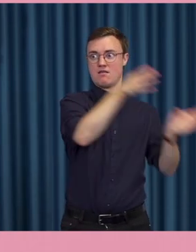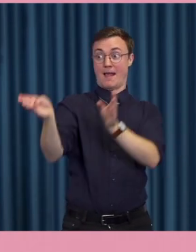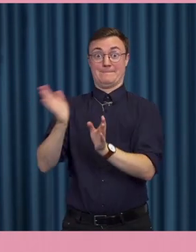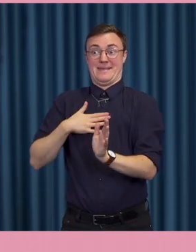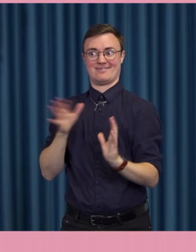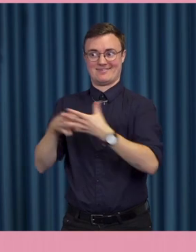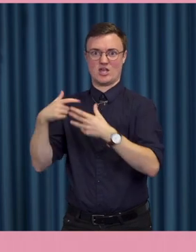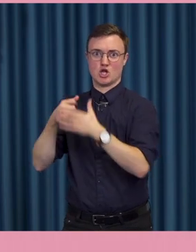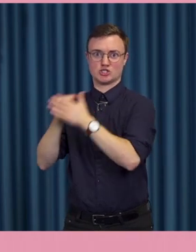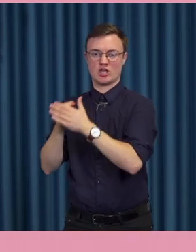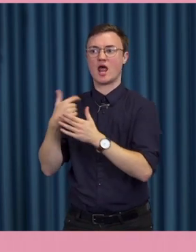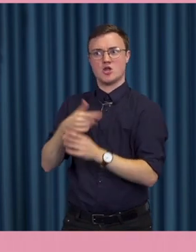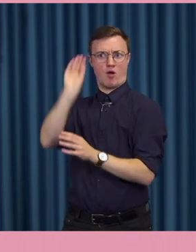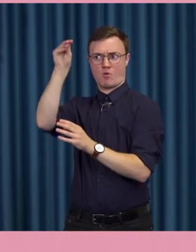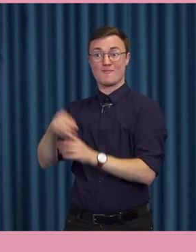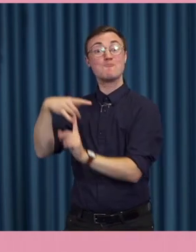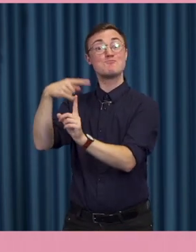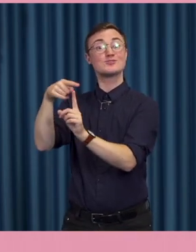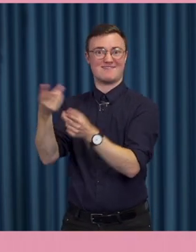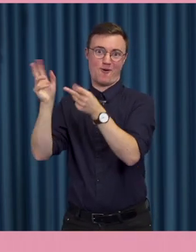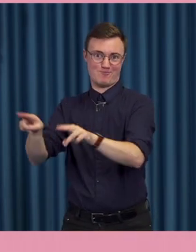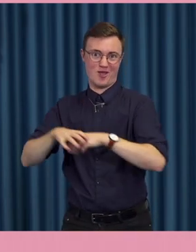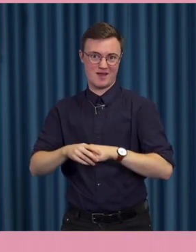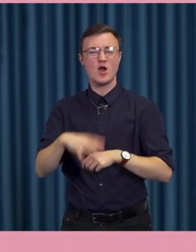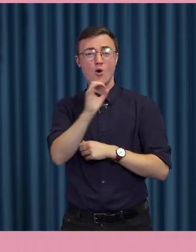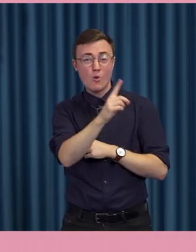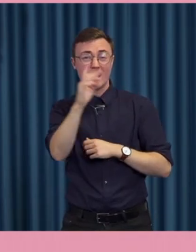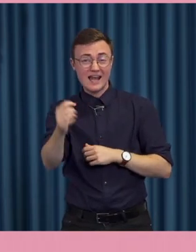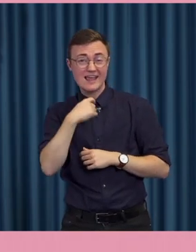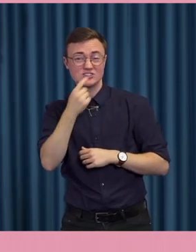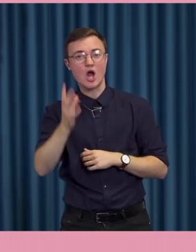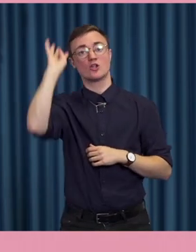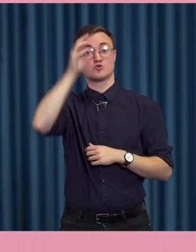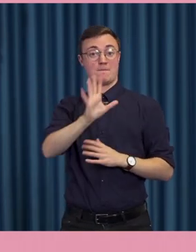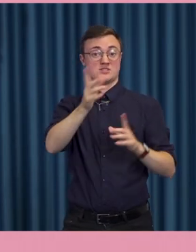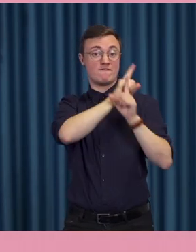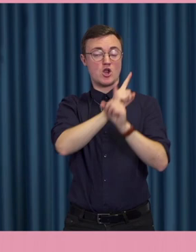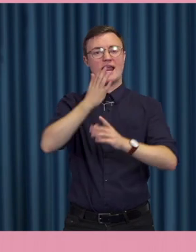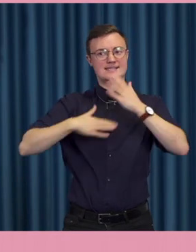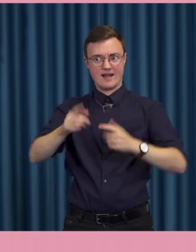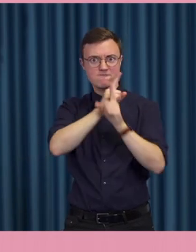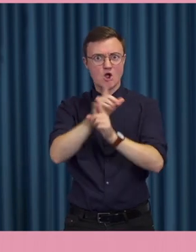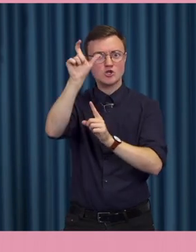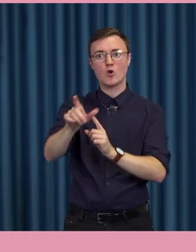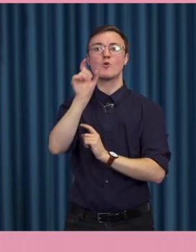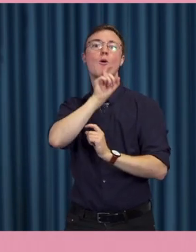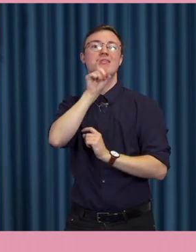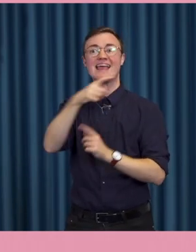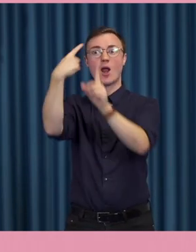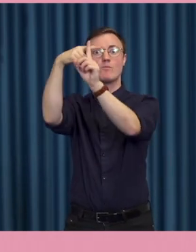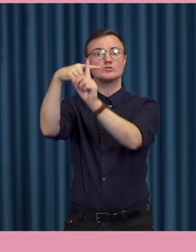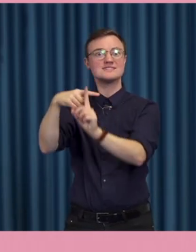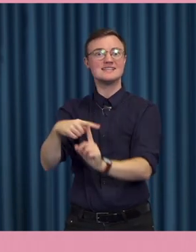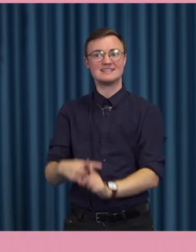gäng. Olle Westberg sa innan att Donald Trumps följare följer gärna honom på Twitter och kommenterar positivt. Och ser att